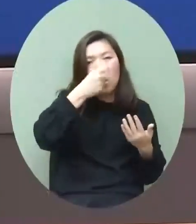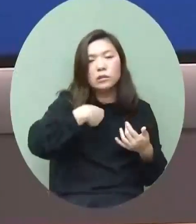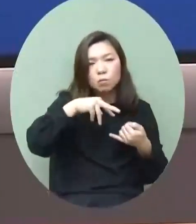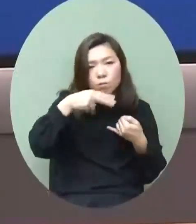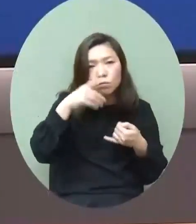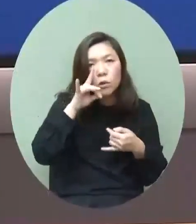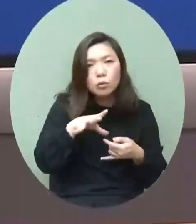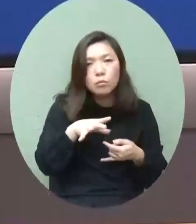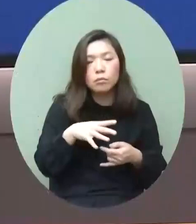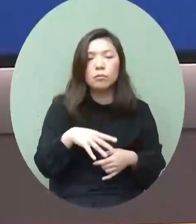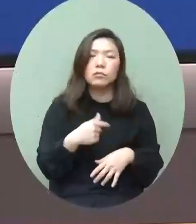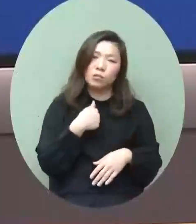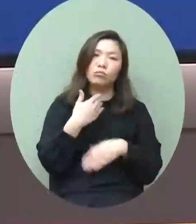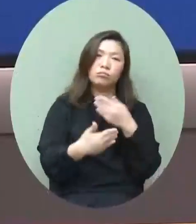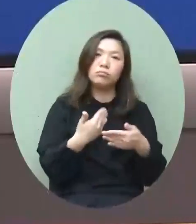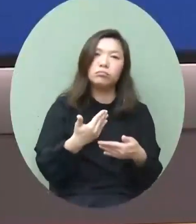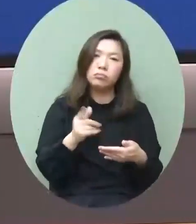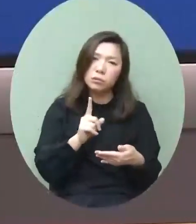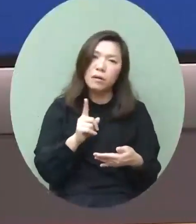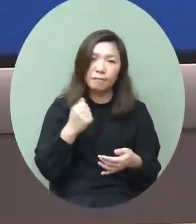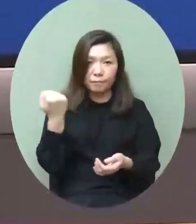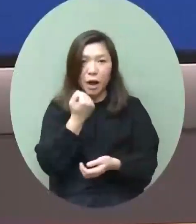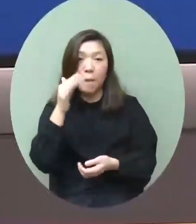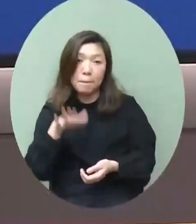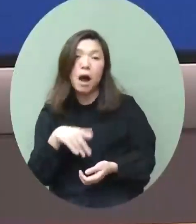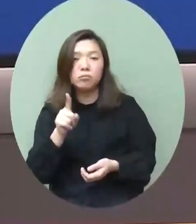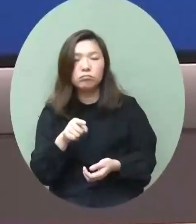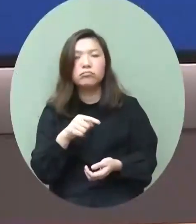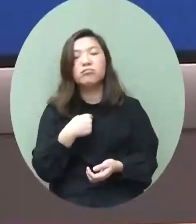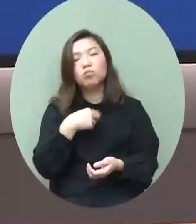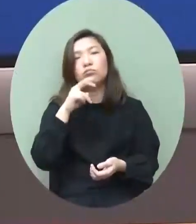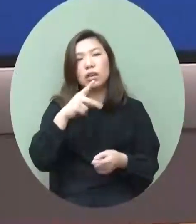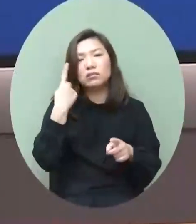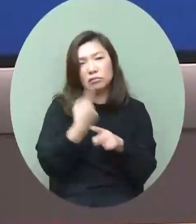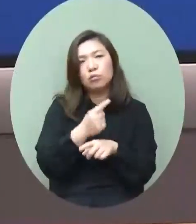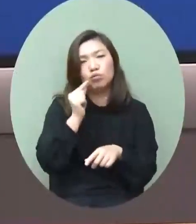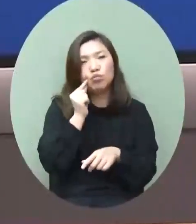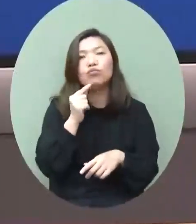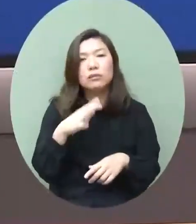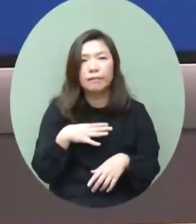步你說逐步到在哪個走快點哪個走慢點這裡要看實際的情況